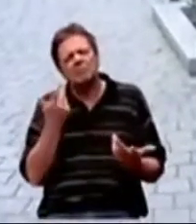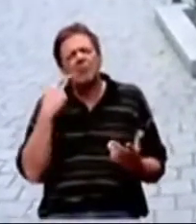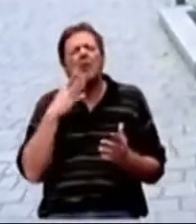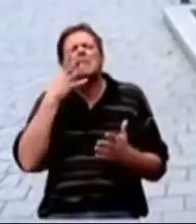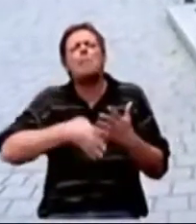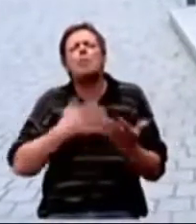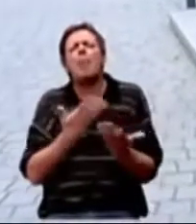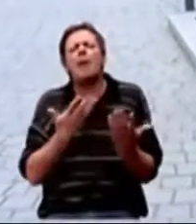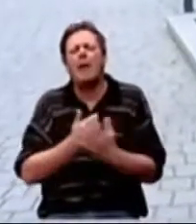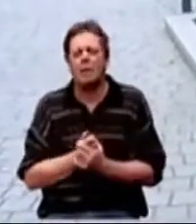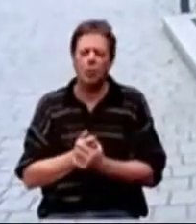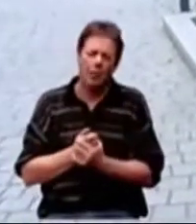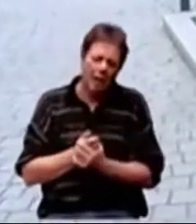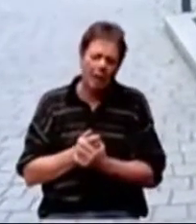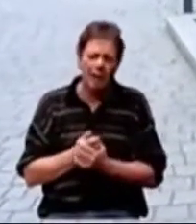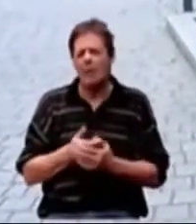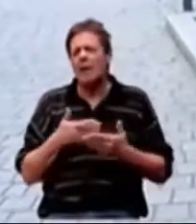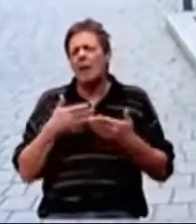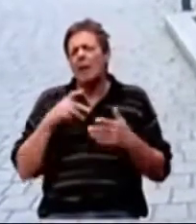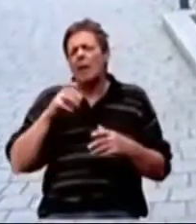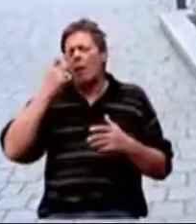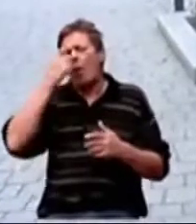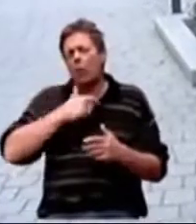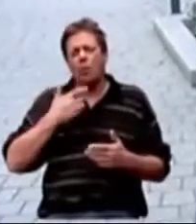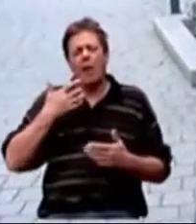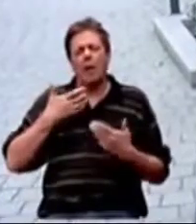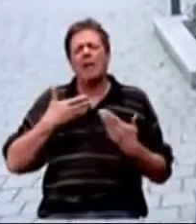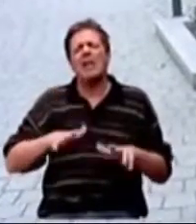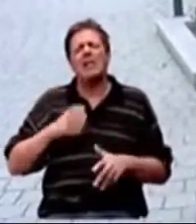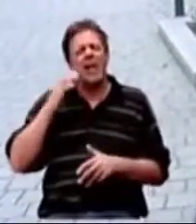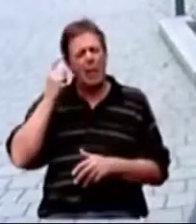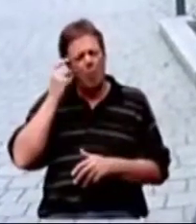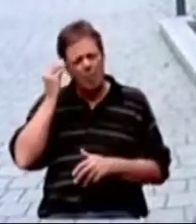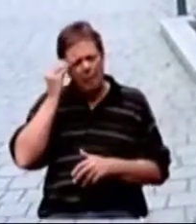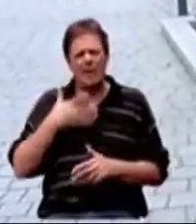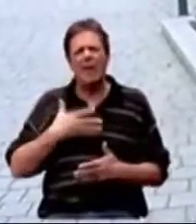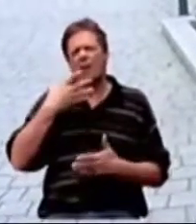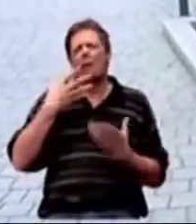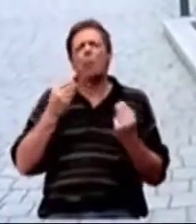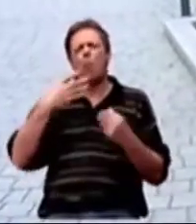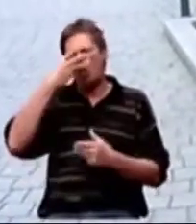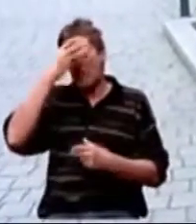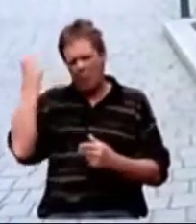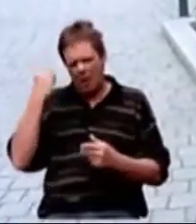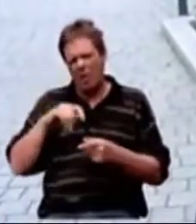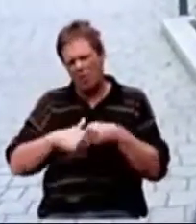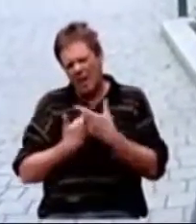Rekao sam vam da slabije se osobe, slabije pamte i zaboravljaju neke stvari.